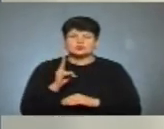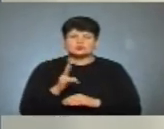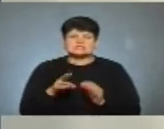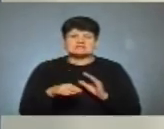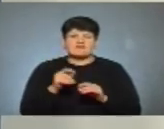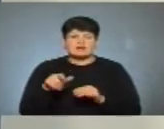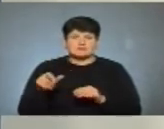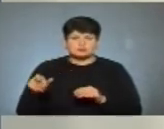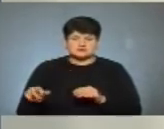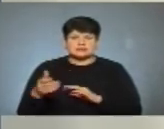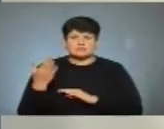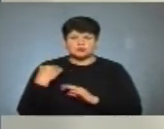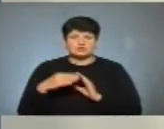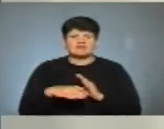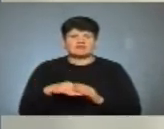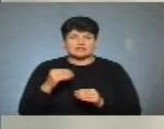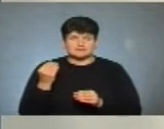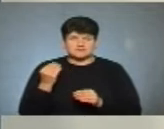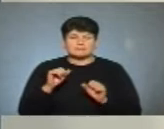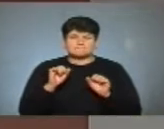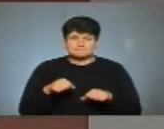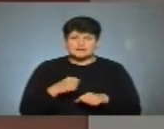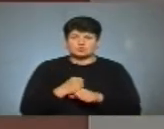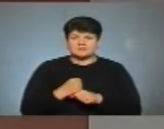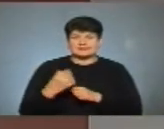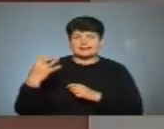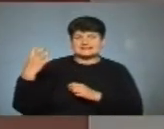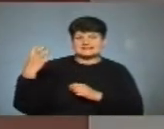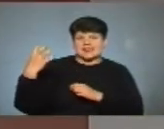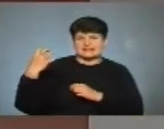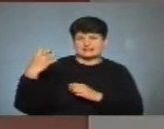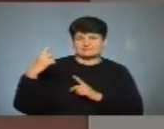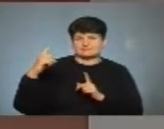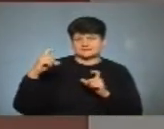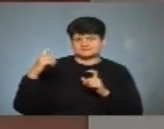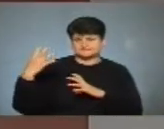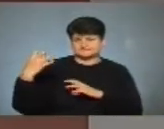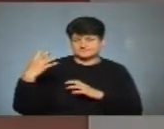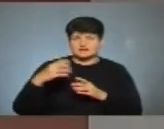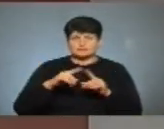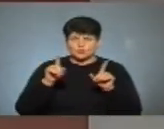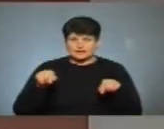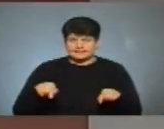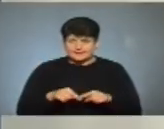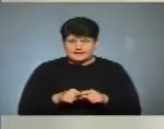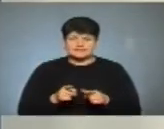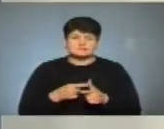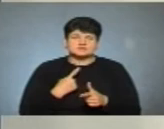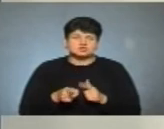на минулих виборах міг робити чи селфі з виборчим бюлетенем, чи, відповідно, робити